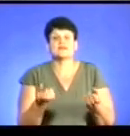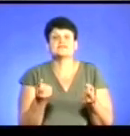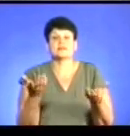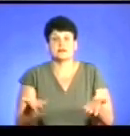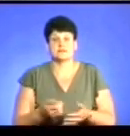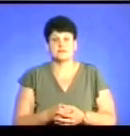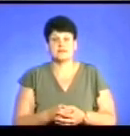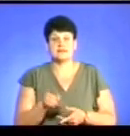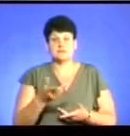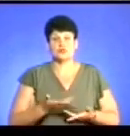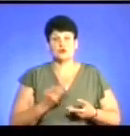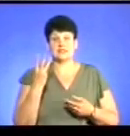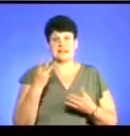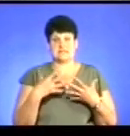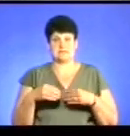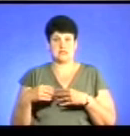Там жило три сім'ї.